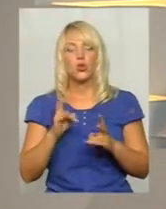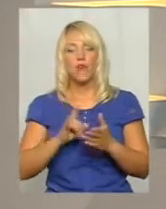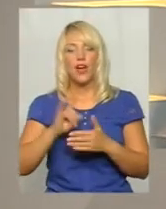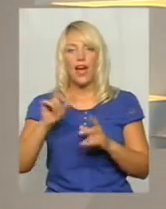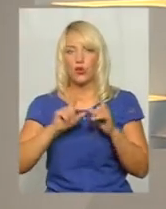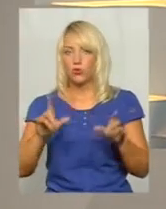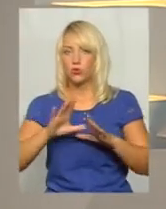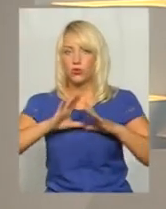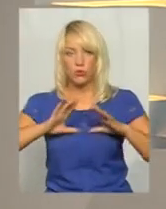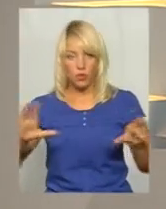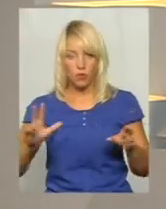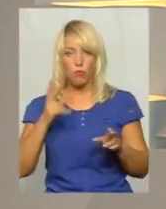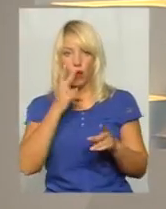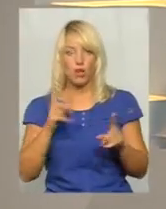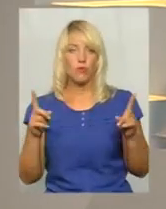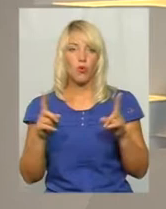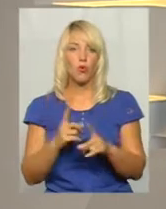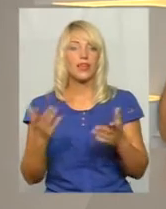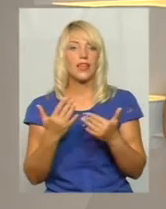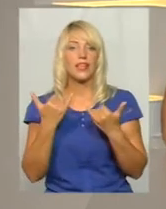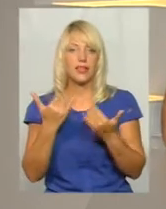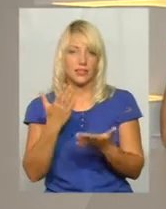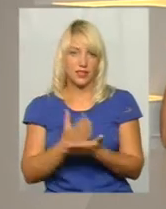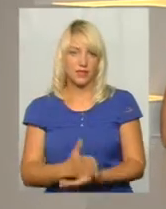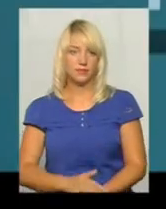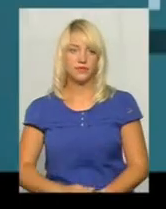був, покажемо коротко, яким він є сьогодні.